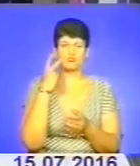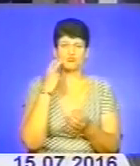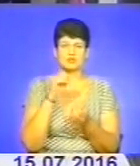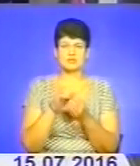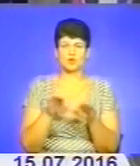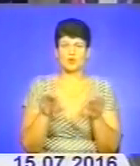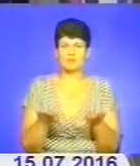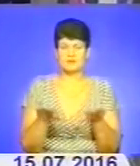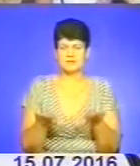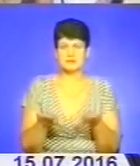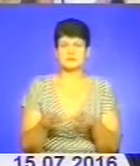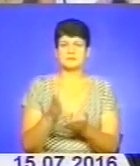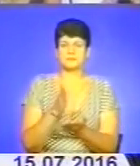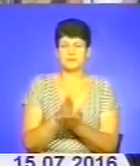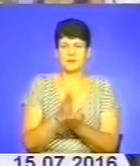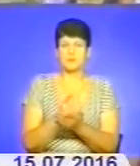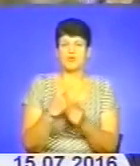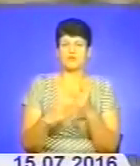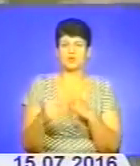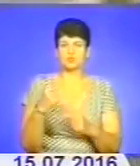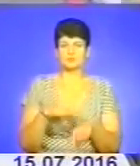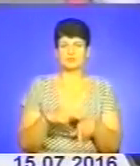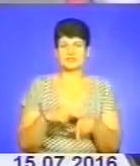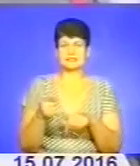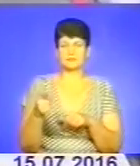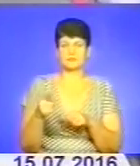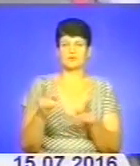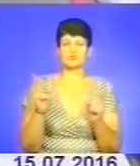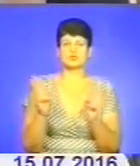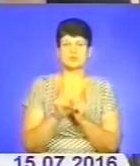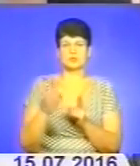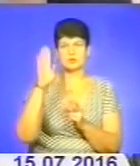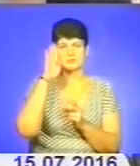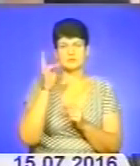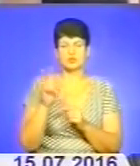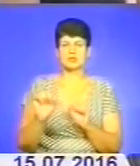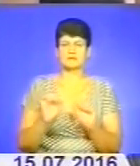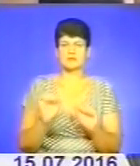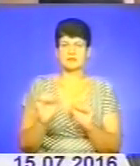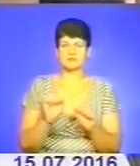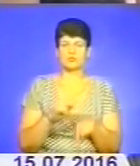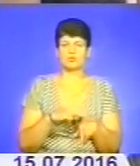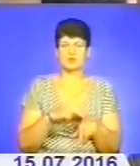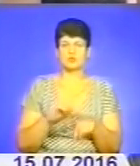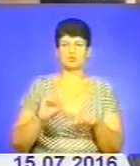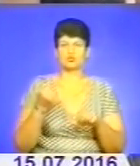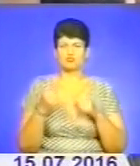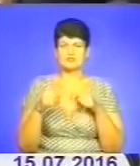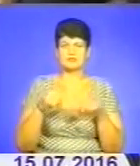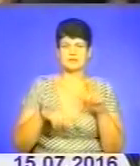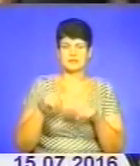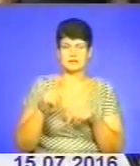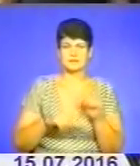сходу України повернулися співробітники поліції Тернопільщини. Зустрічати хлопців прийшло керівництво поліції, їхні рідні друзі та колеги.